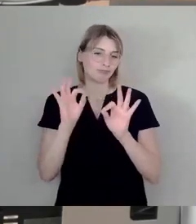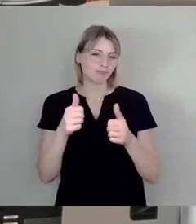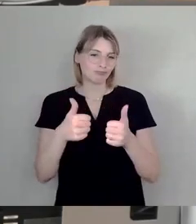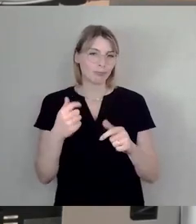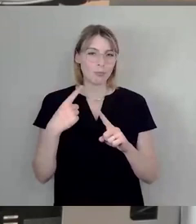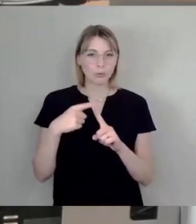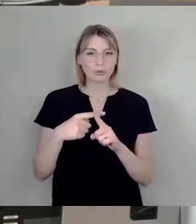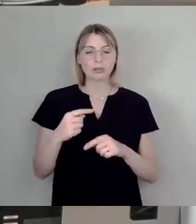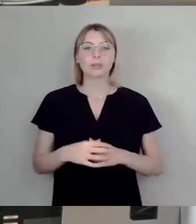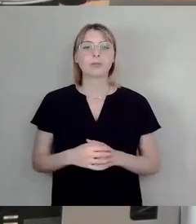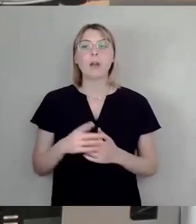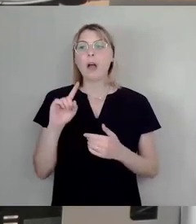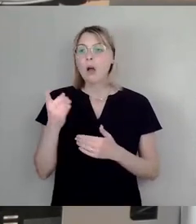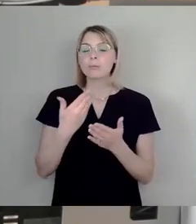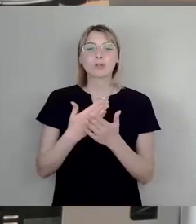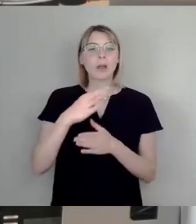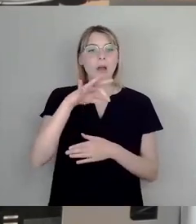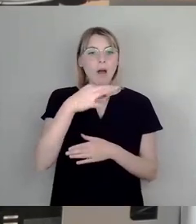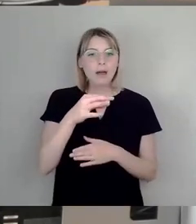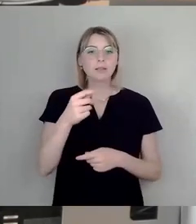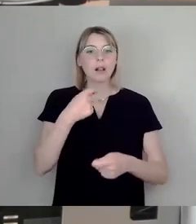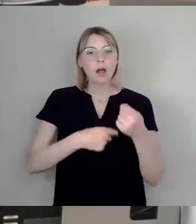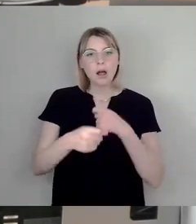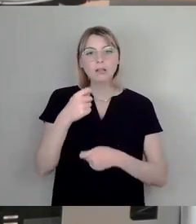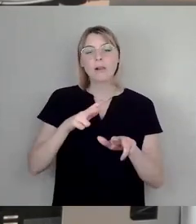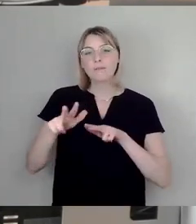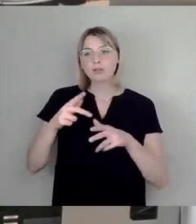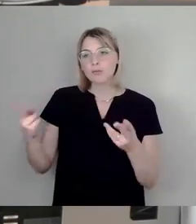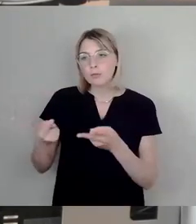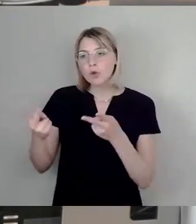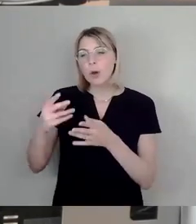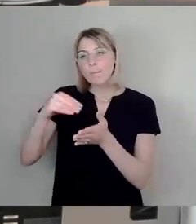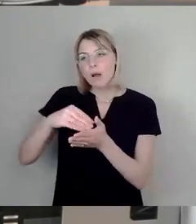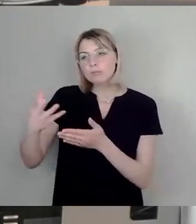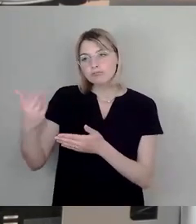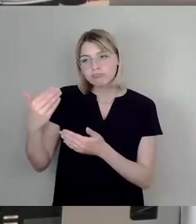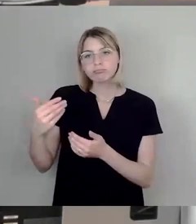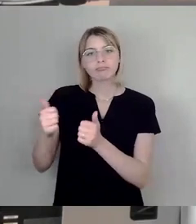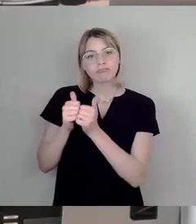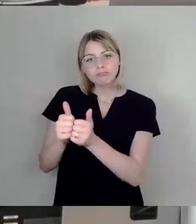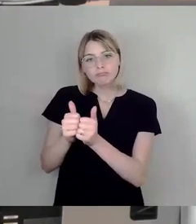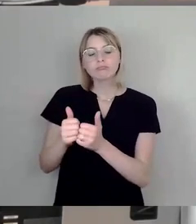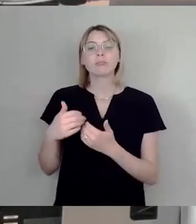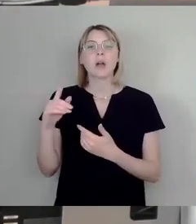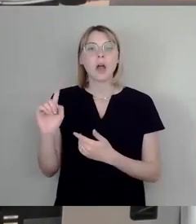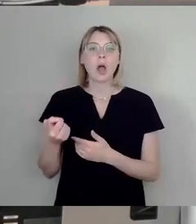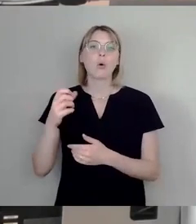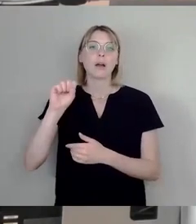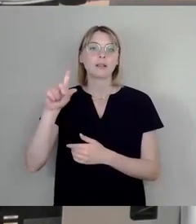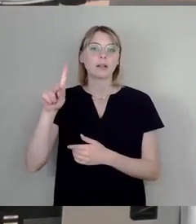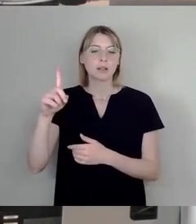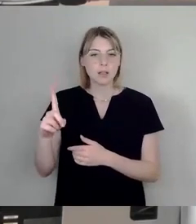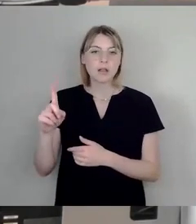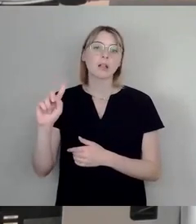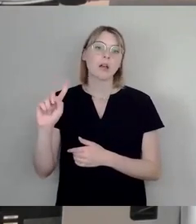der Einzelhandel, die Wirtschaftsförderung mit den Märkten und andere Kulturinstitutionen, nicht zuletzt auch die SKD mit einzelnen